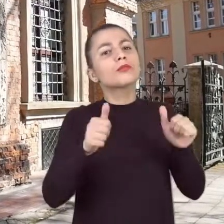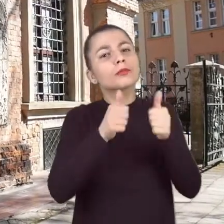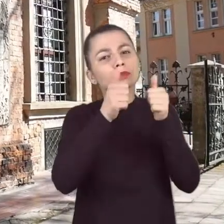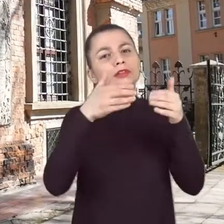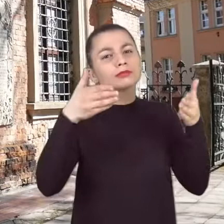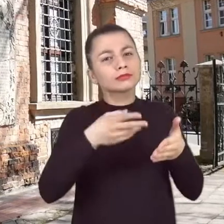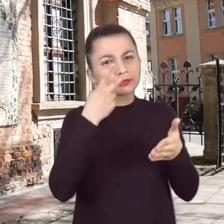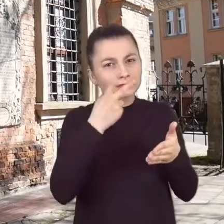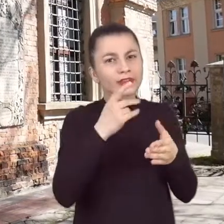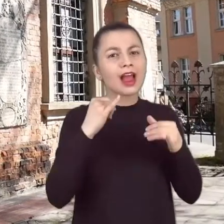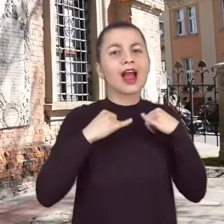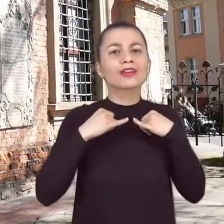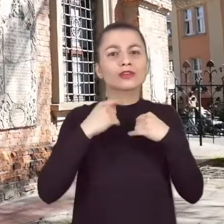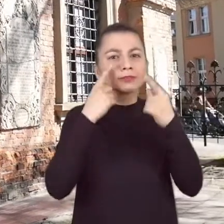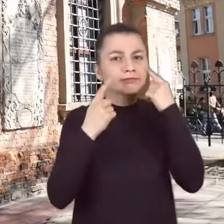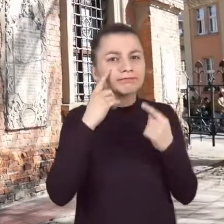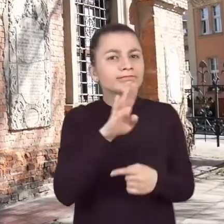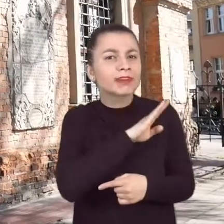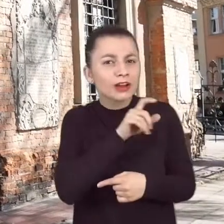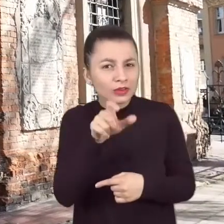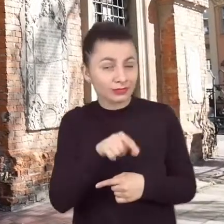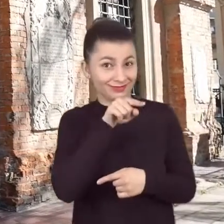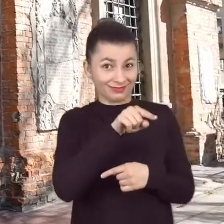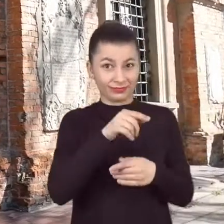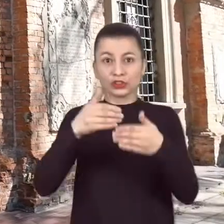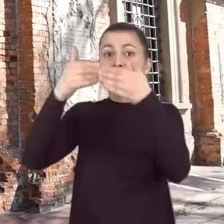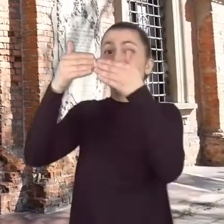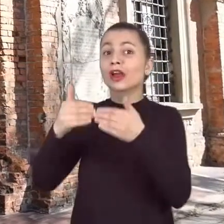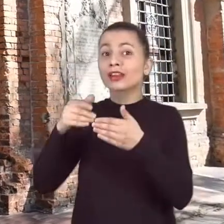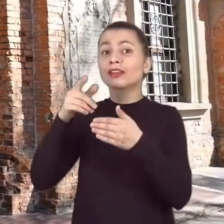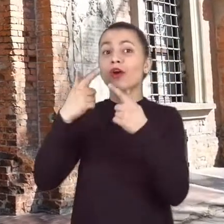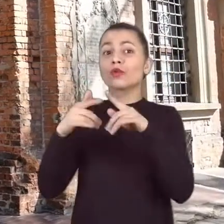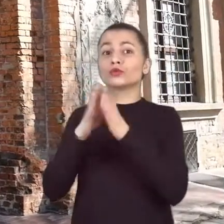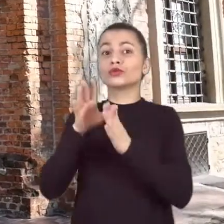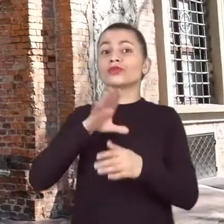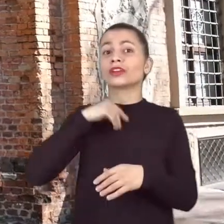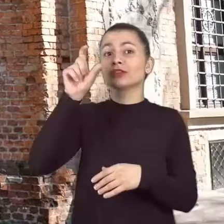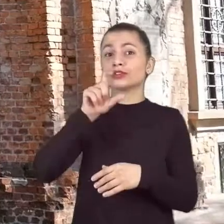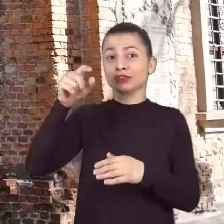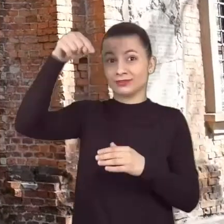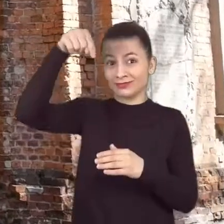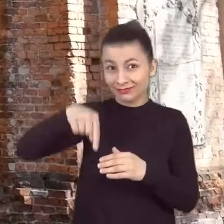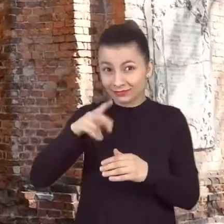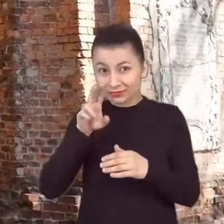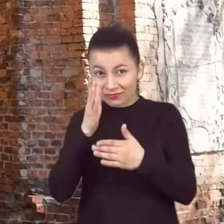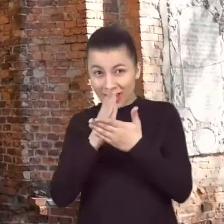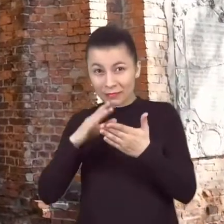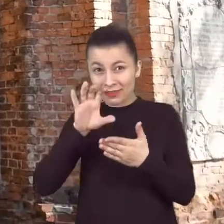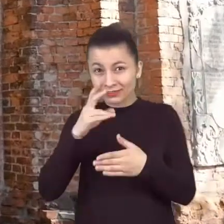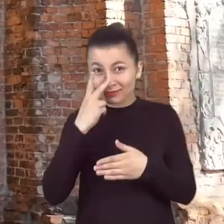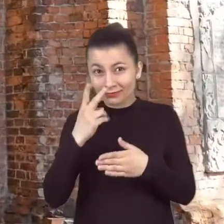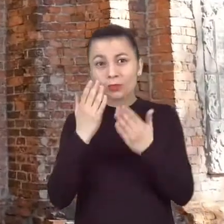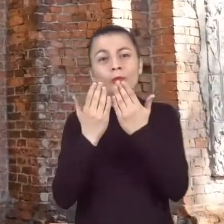pomnikach nagrobnych anioły to postaci opłakujące zmarłego. Na południowej ścianie kościoła św. krzyża